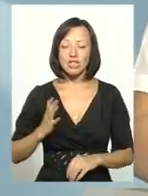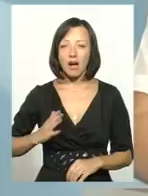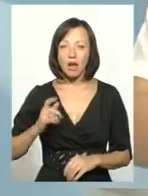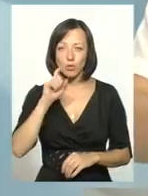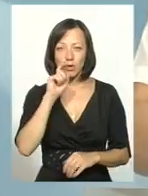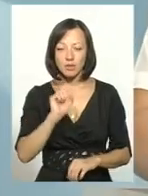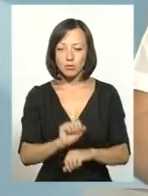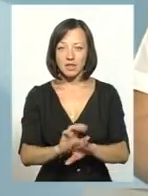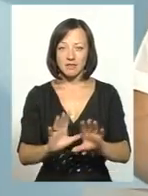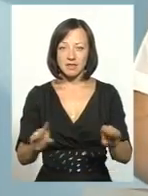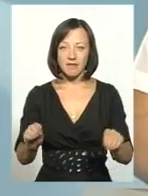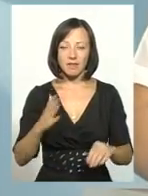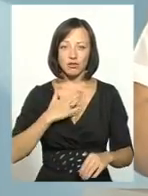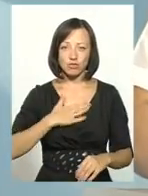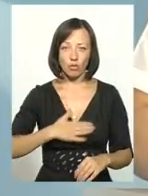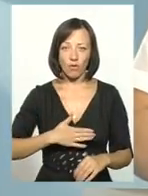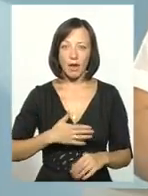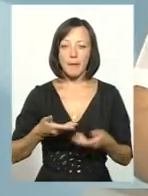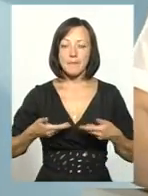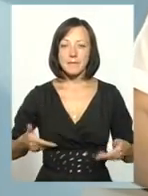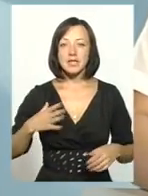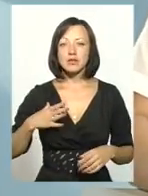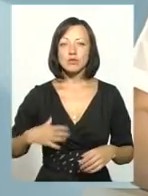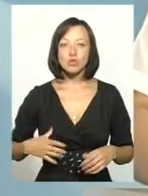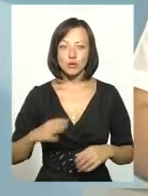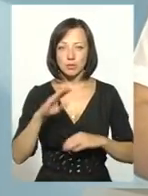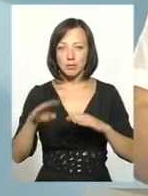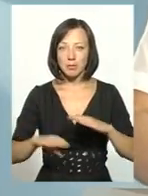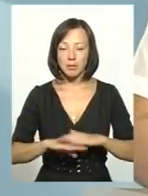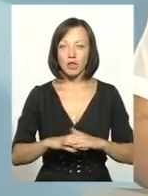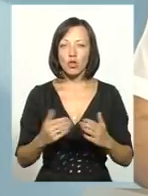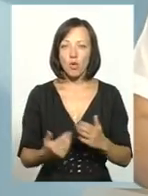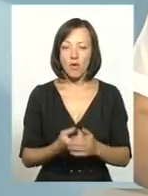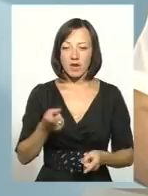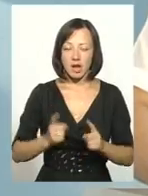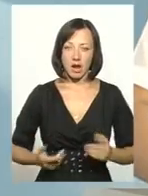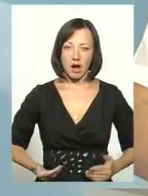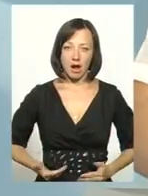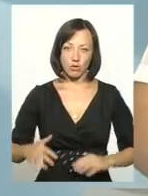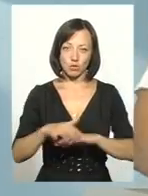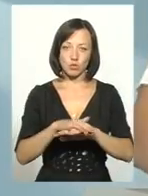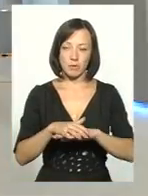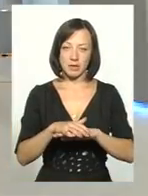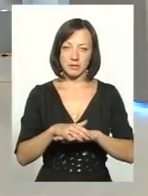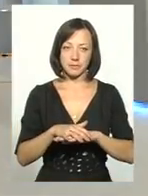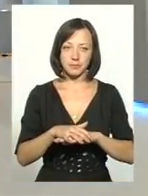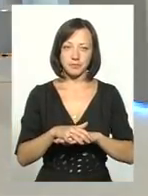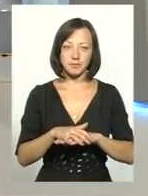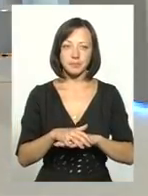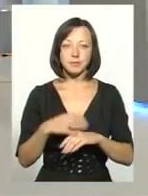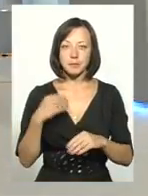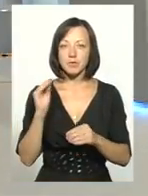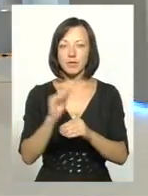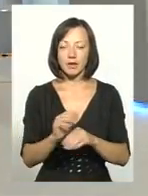Україна от зупинилася, її все влаштовує. І ми змушені підластуватися під нові реалії нашого суспільства. А я, можливо,